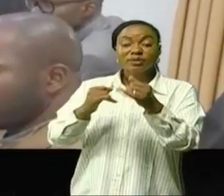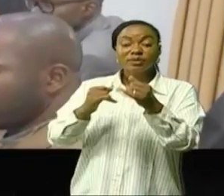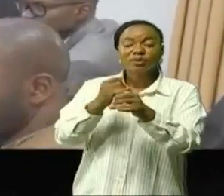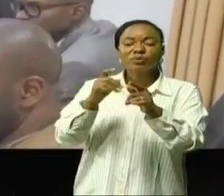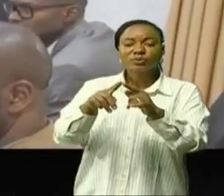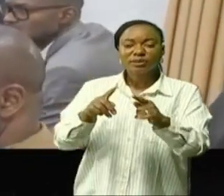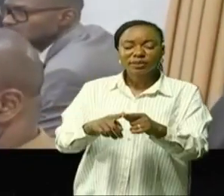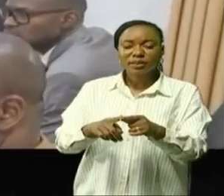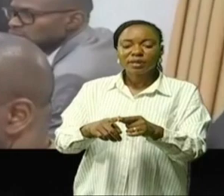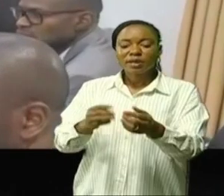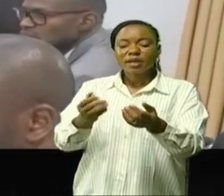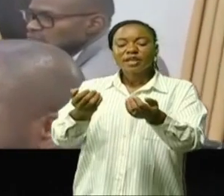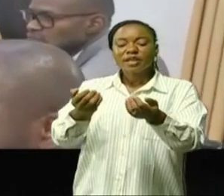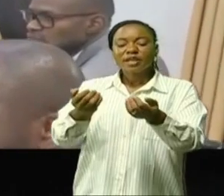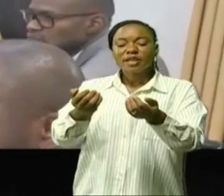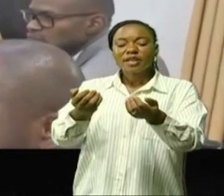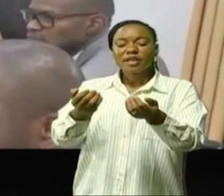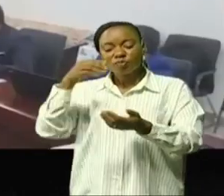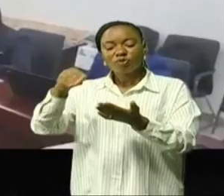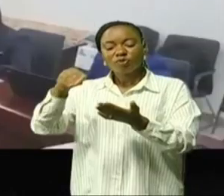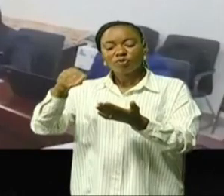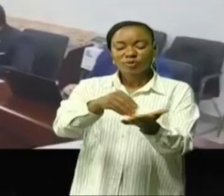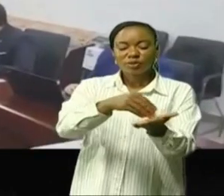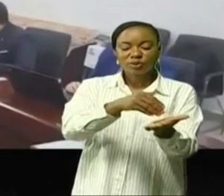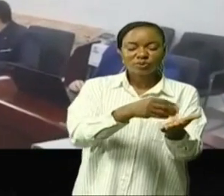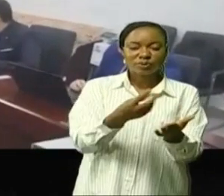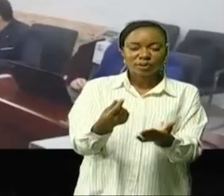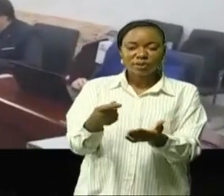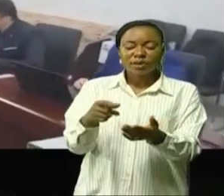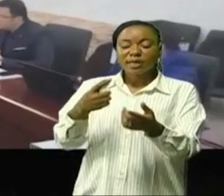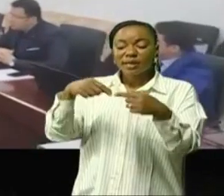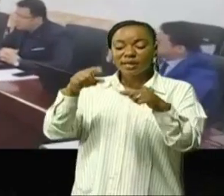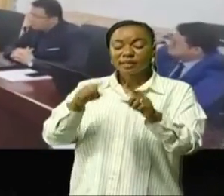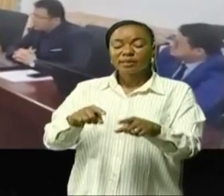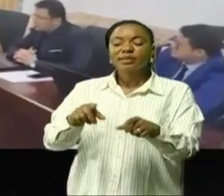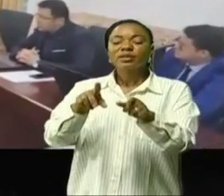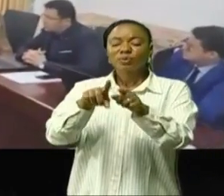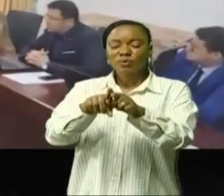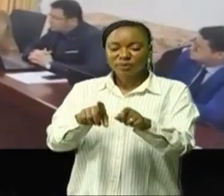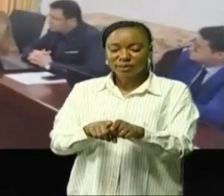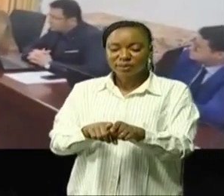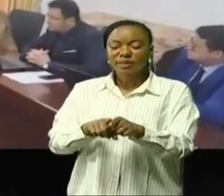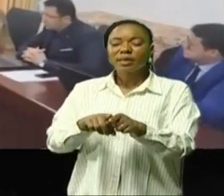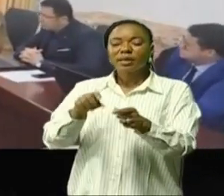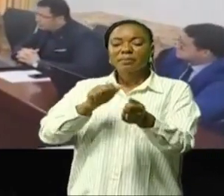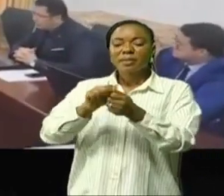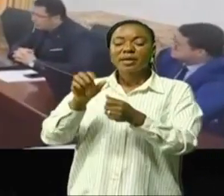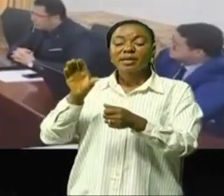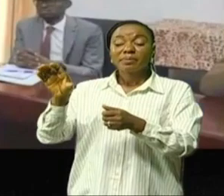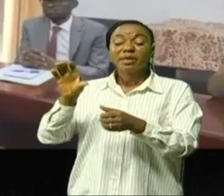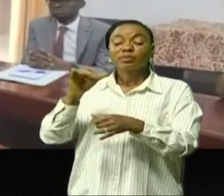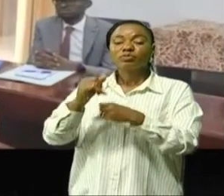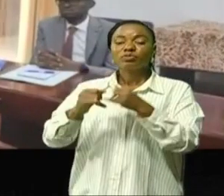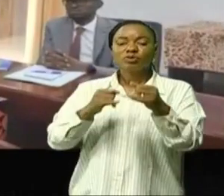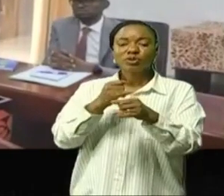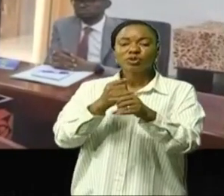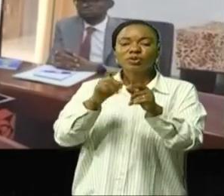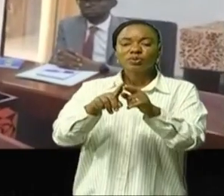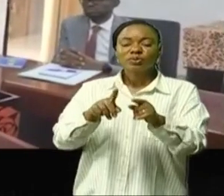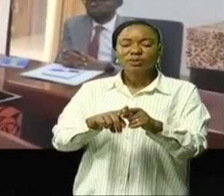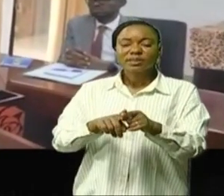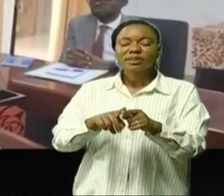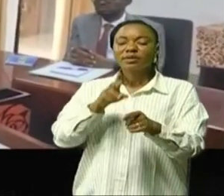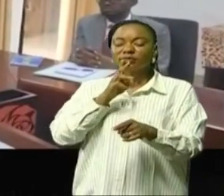efforts quant à la mobilisation des ressources ces dernières années sont salués par la Banque mondiale une assurance